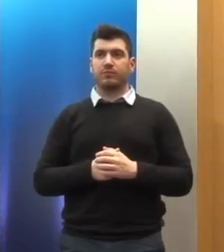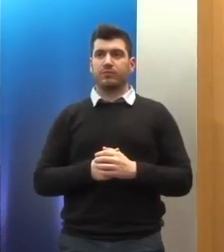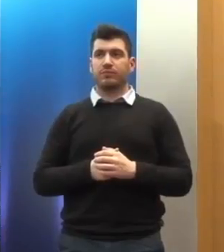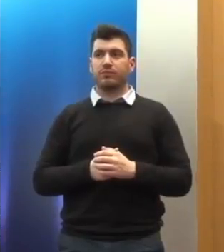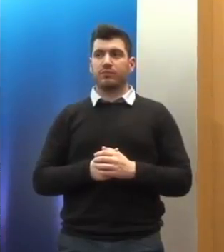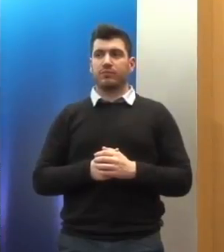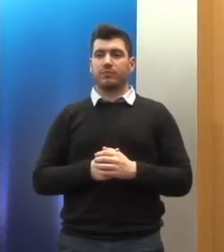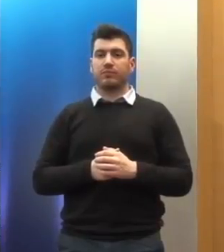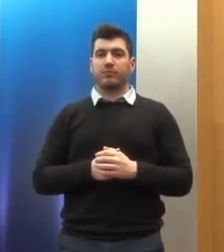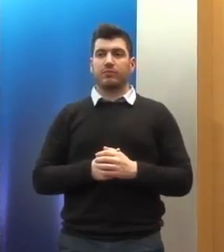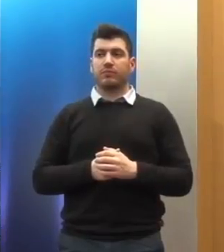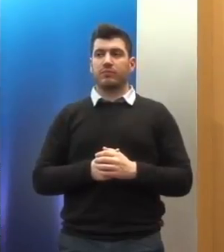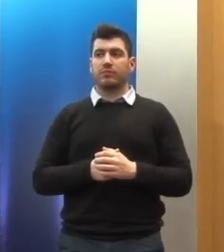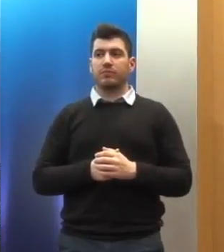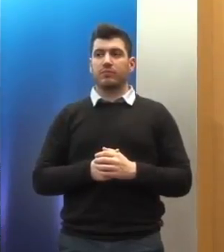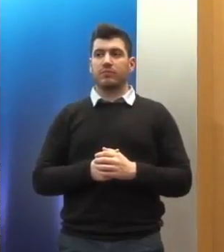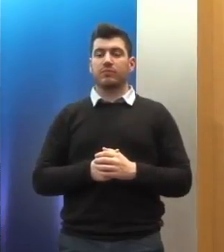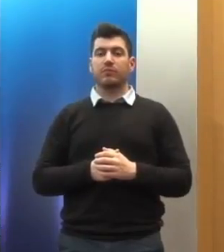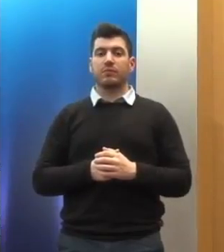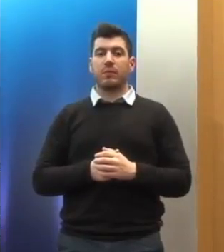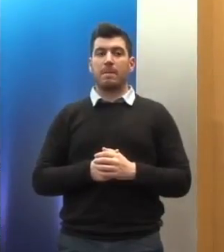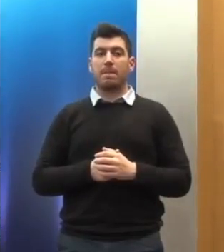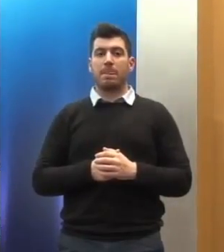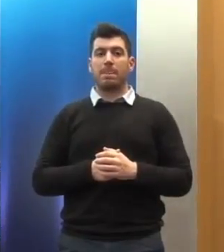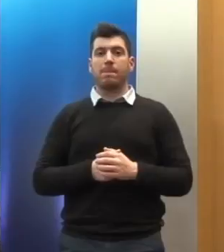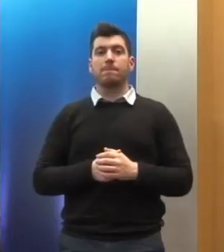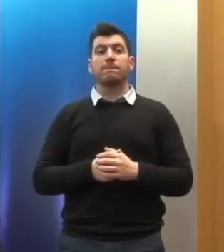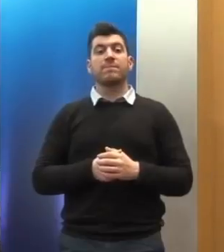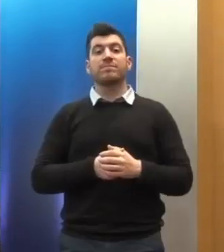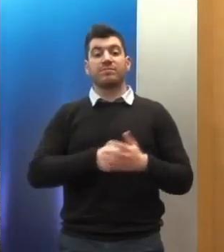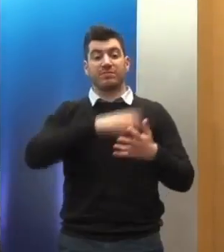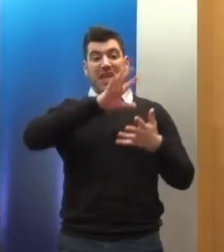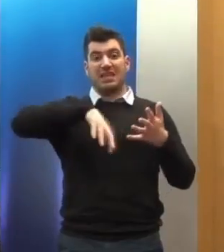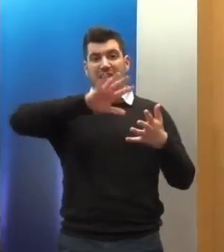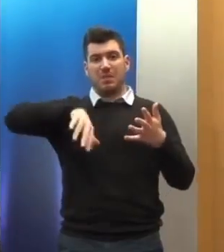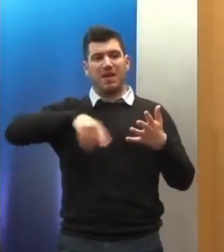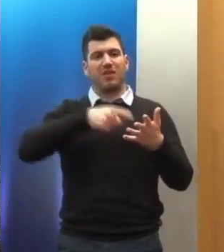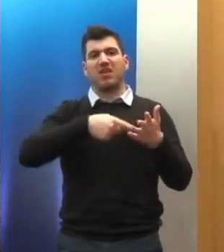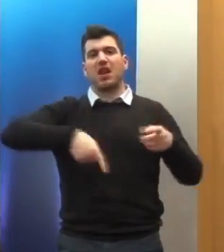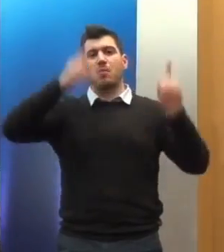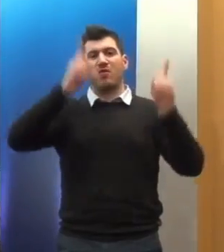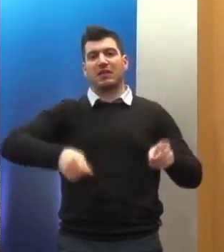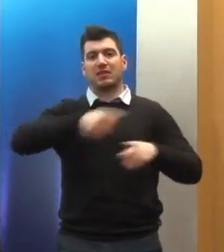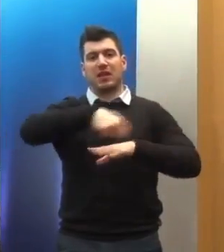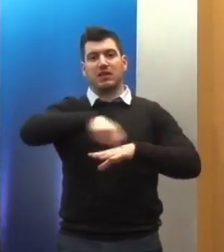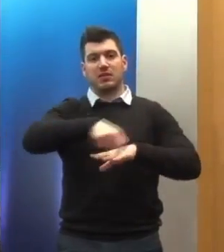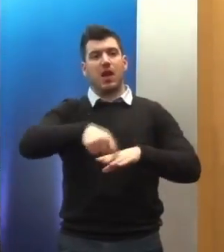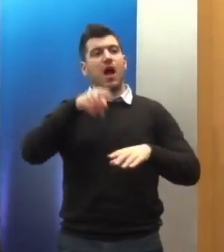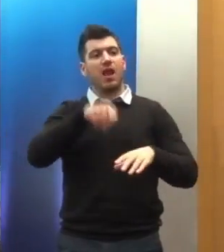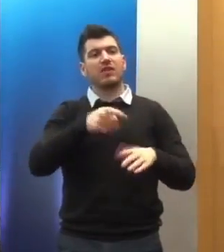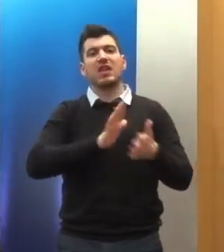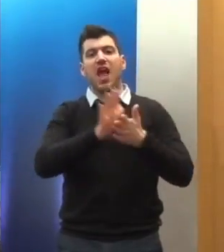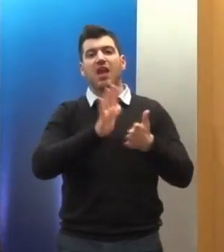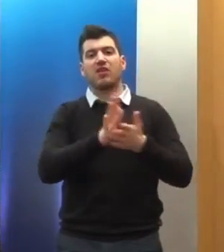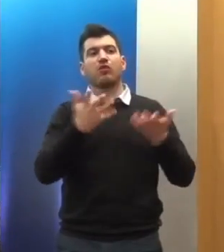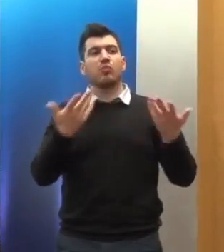η διατύπωση που χρησιμοποιώ δεν αποφάσιν τις δικαστικές, αλλά οι οποίες εκδίδονταν, θέλετε, με μια ιονίδη δικαιοδοτική